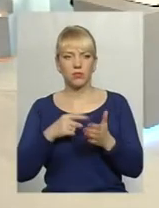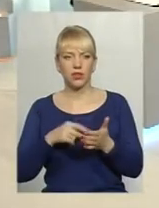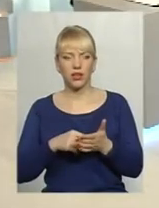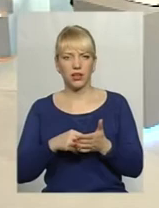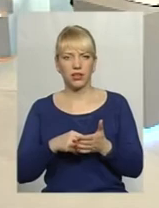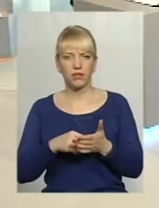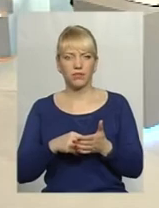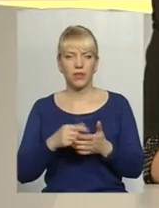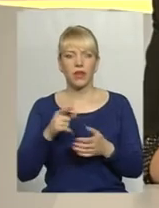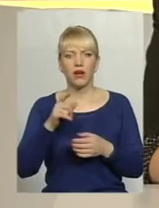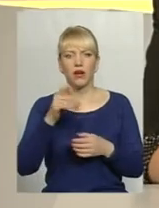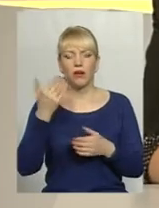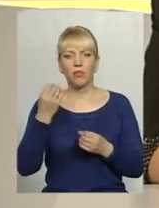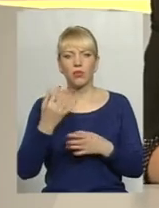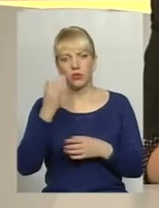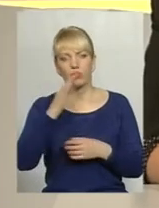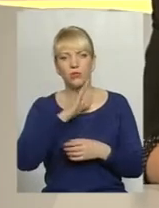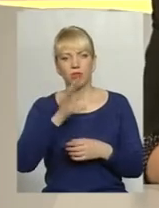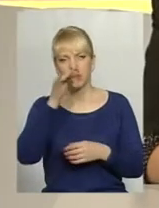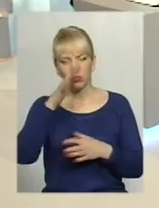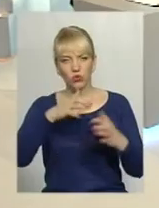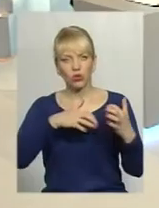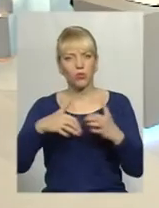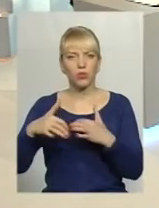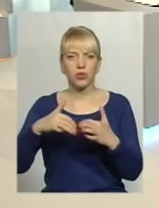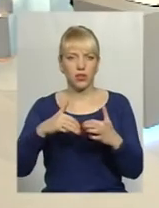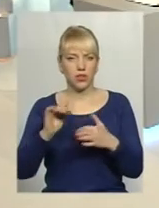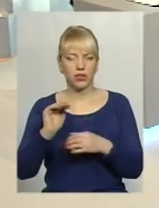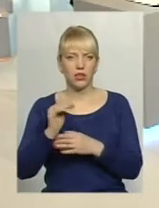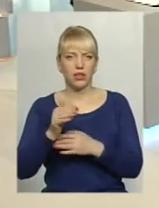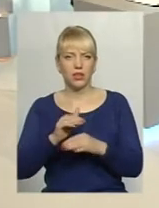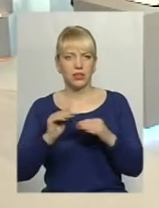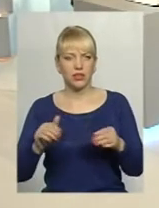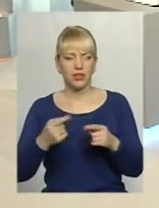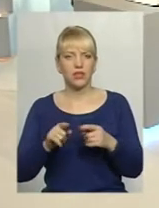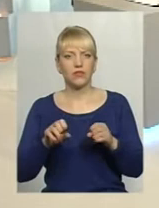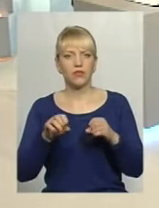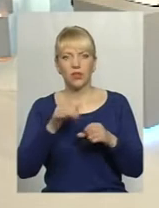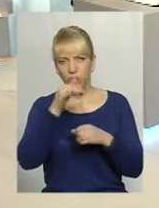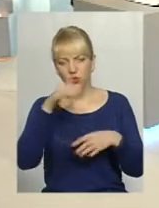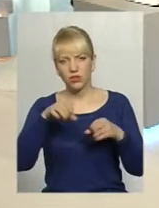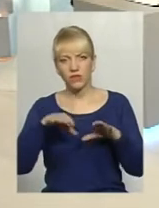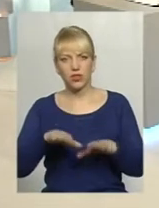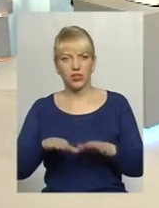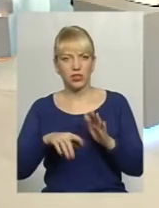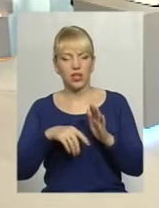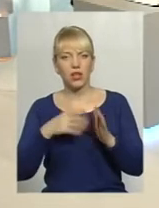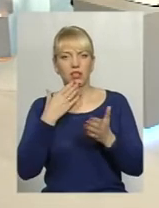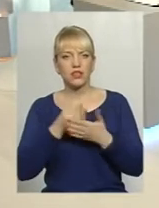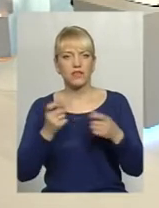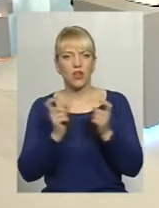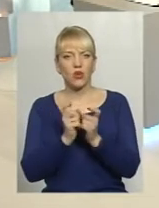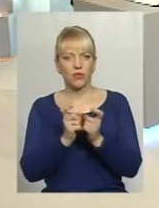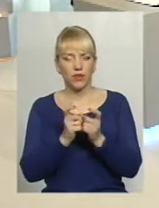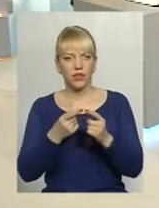можуть поділити і вже когось хочуть побачити в Так, можна би сказати, це вирішення конфлікту. Вирішення конфлікту насамперед